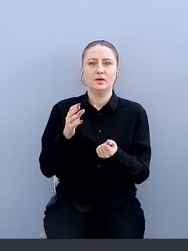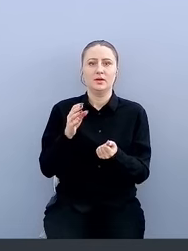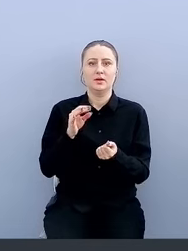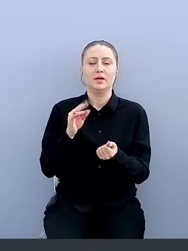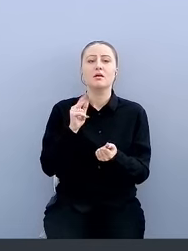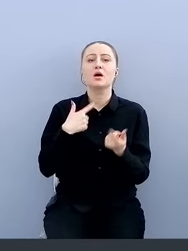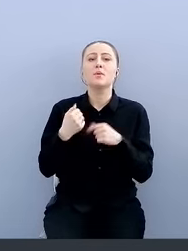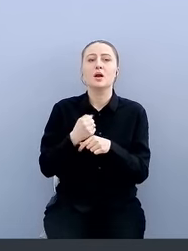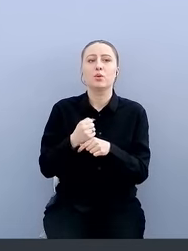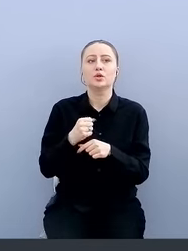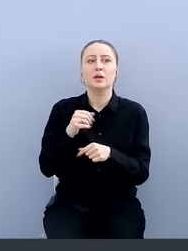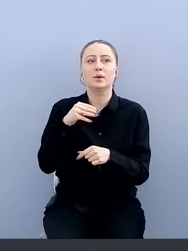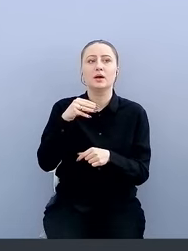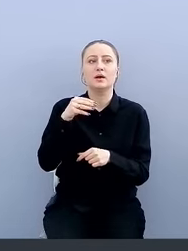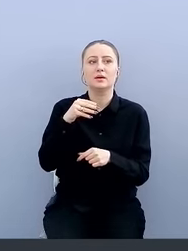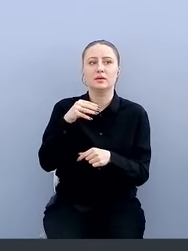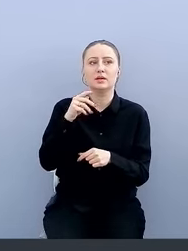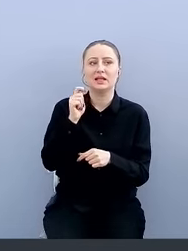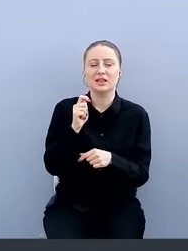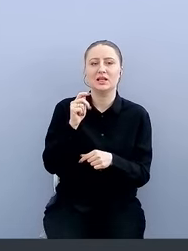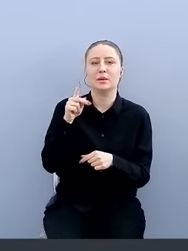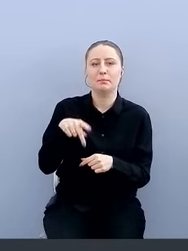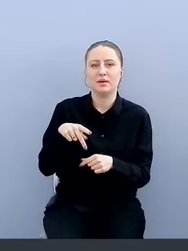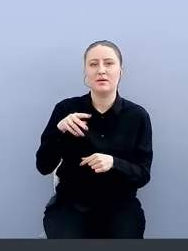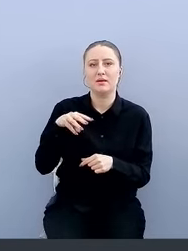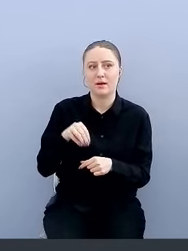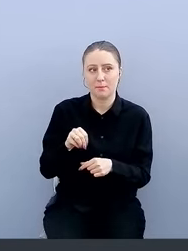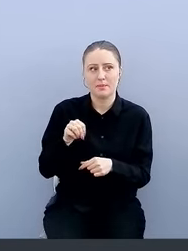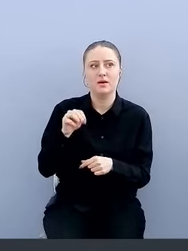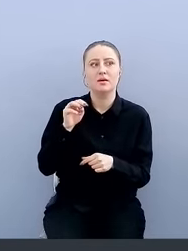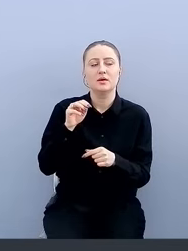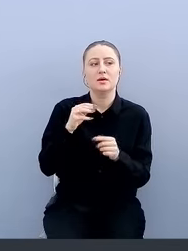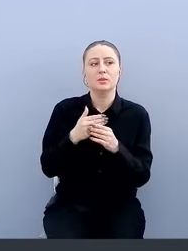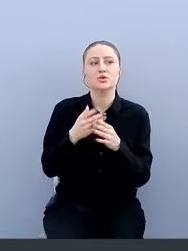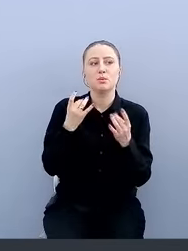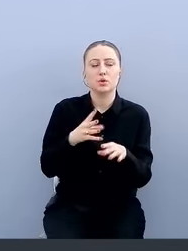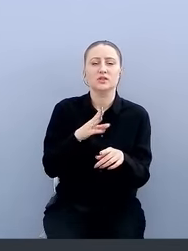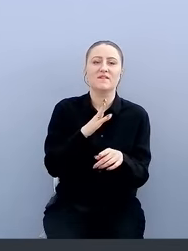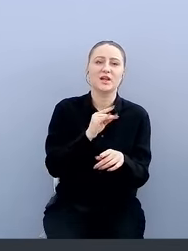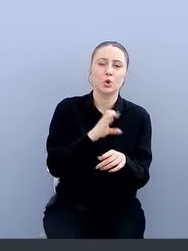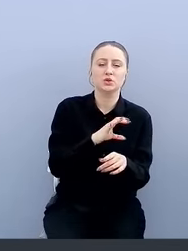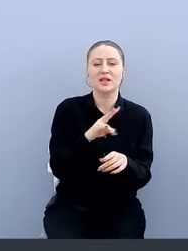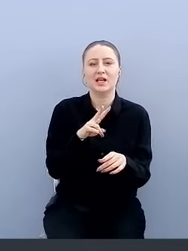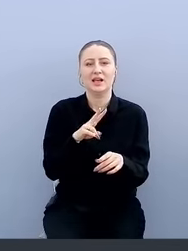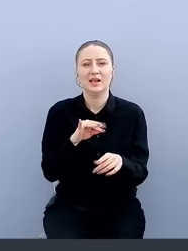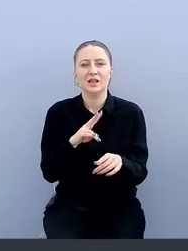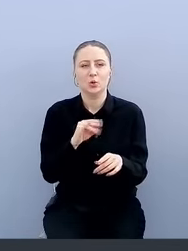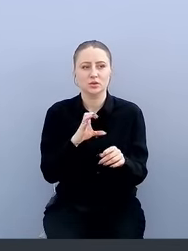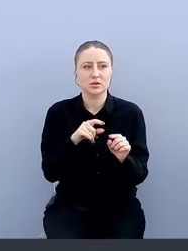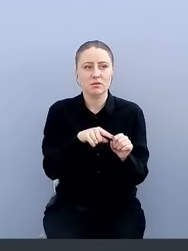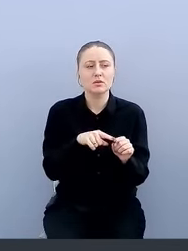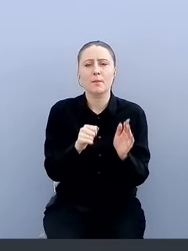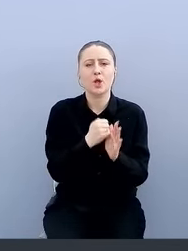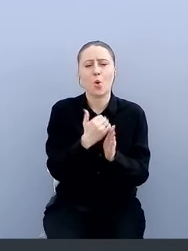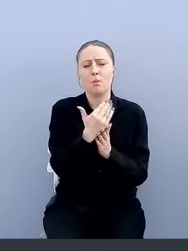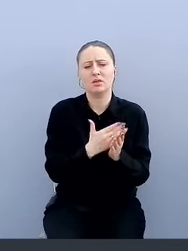Как мы работали с ТПМ? По факту, начну с простого, Windows и Linux. Достаточно существует документации, и